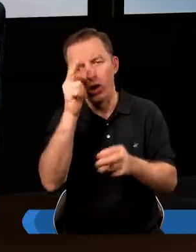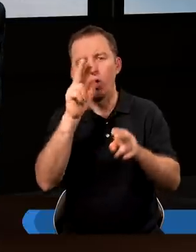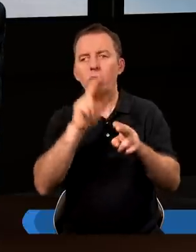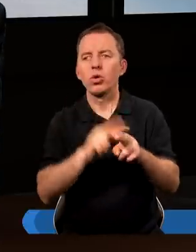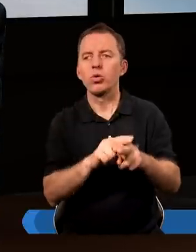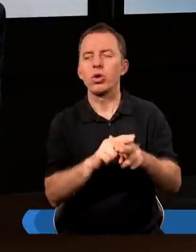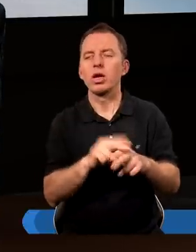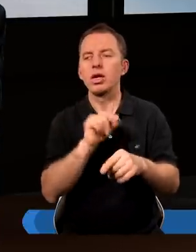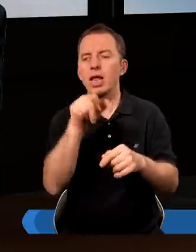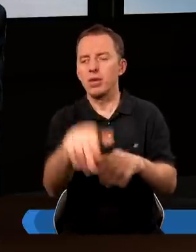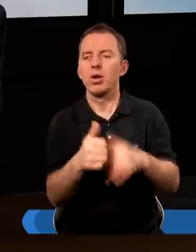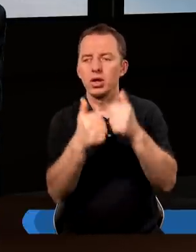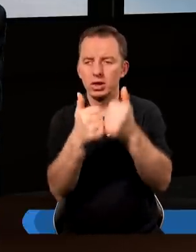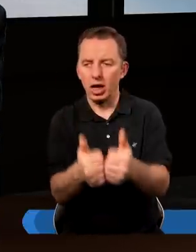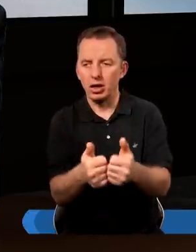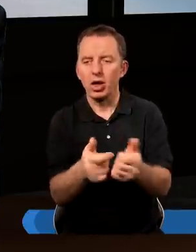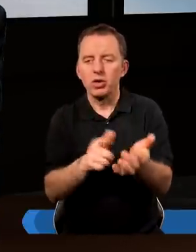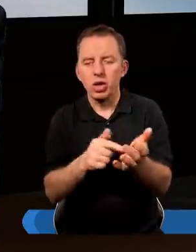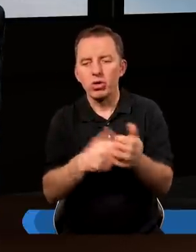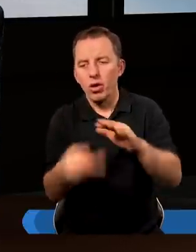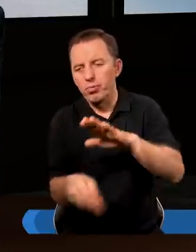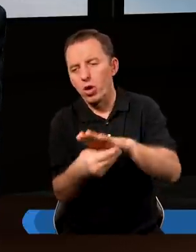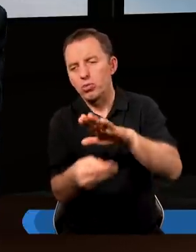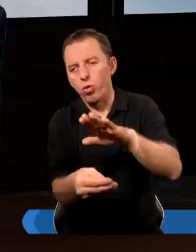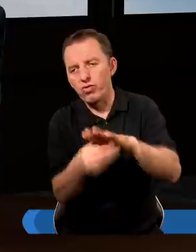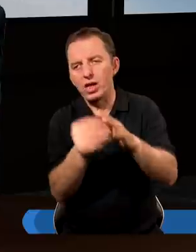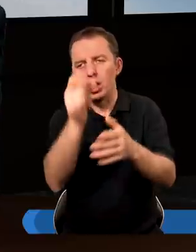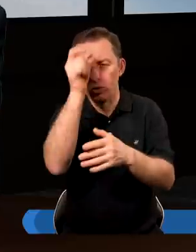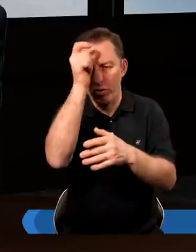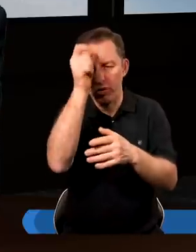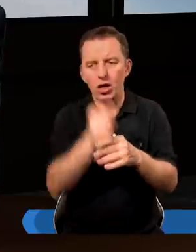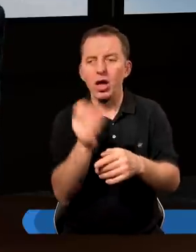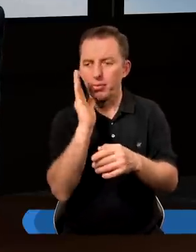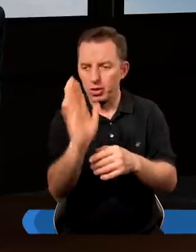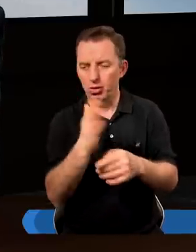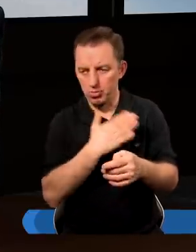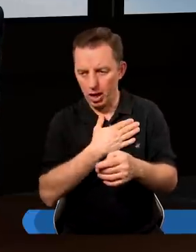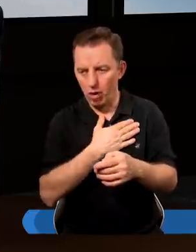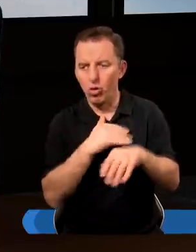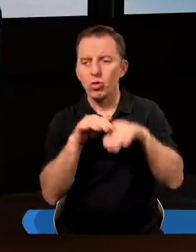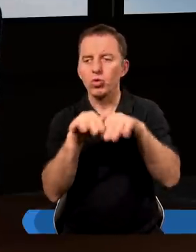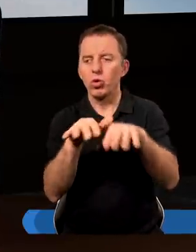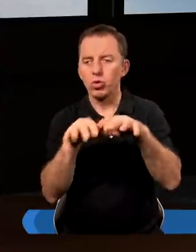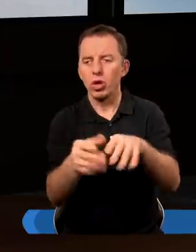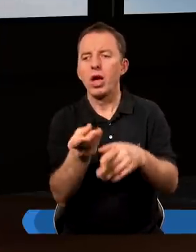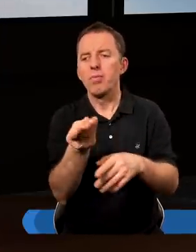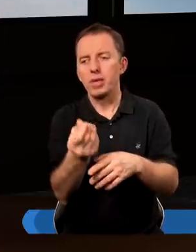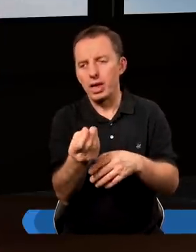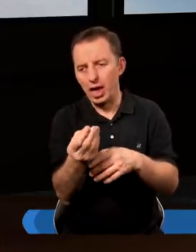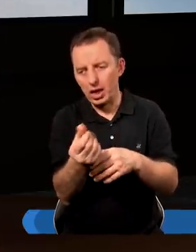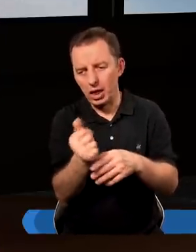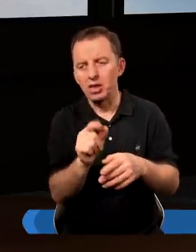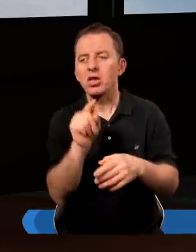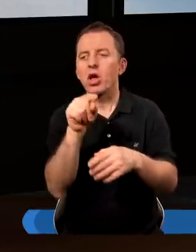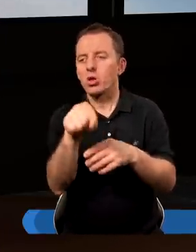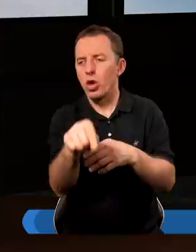który za tym staje, często podpowiada człowiekowi, jak będziesz miał dużo pieniędzy,